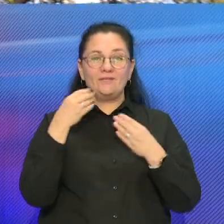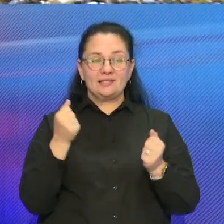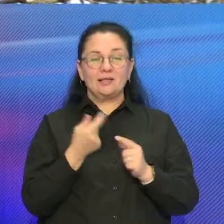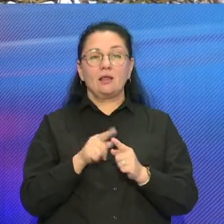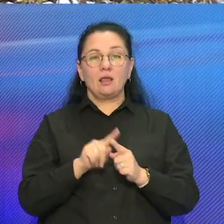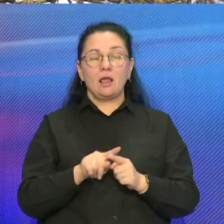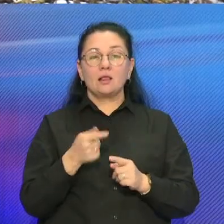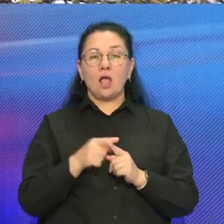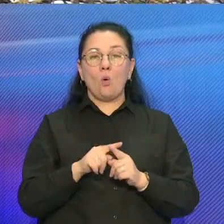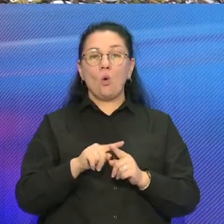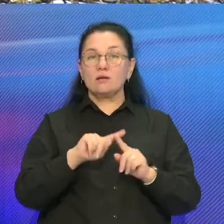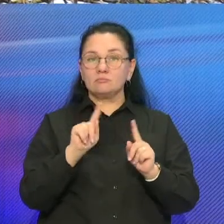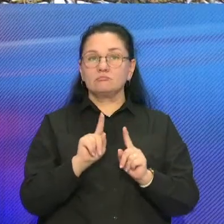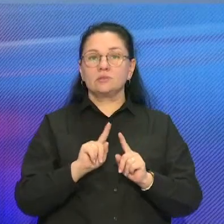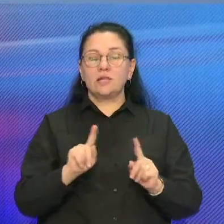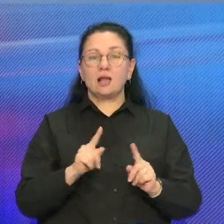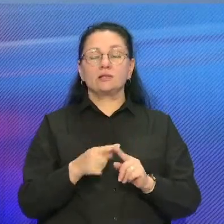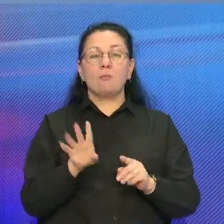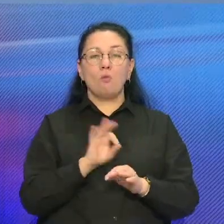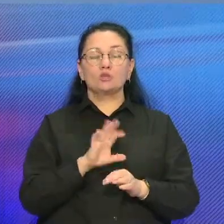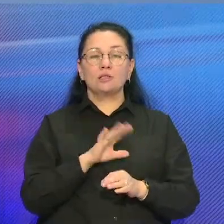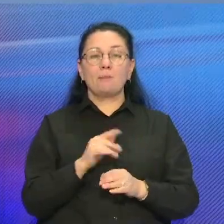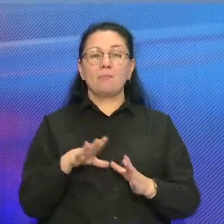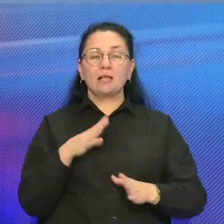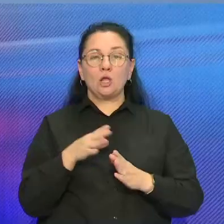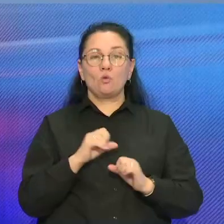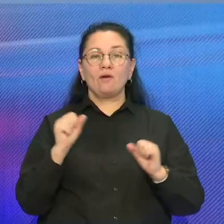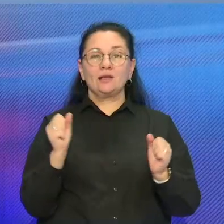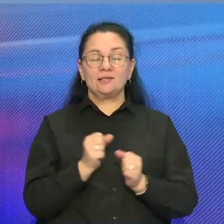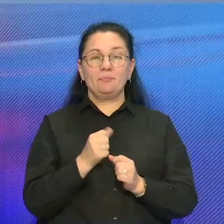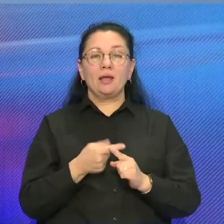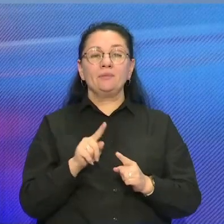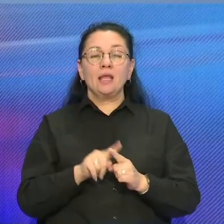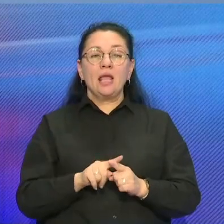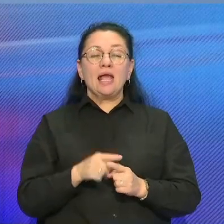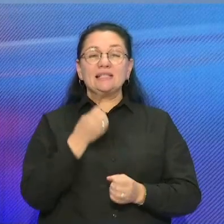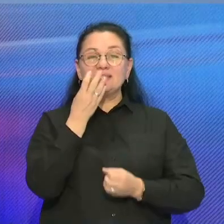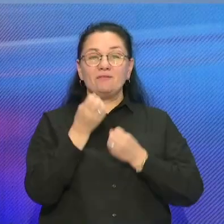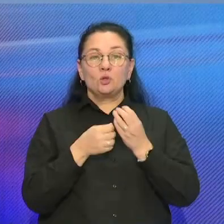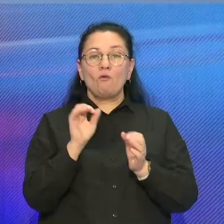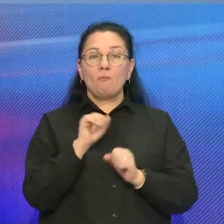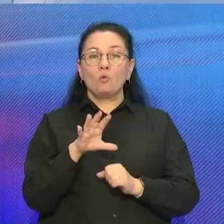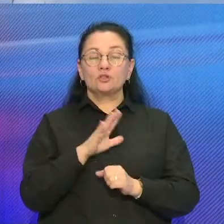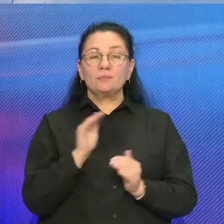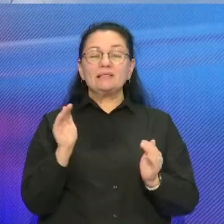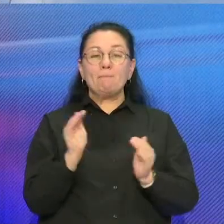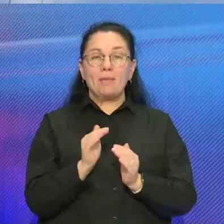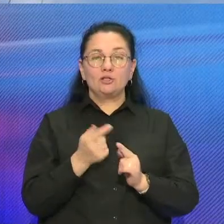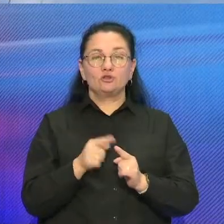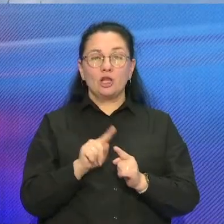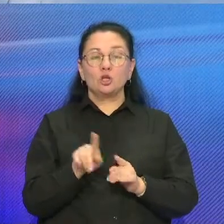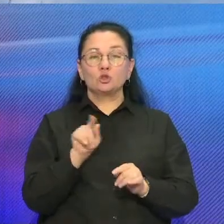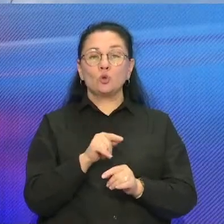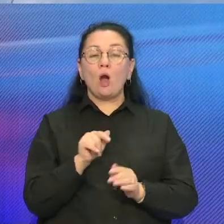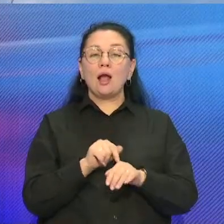этот стресс может отбиться на их подрыхтовцы до зимы, и на весеннем цветение. Кветок может быть меньше. Что тычется на